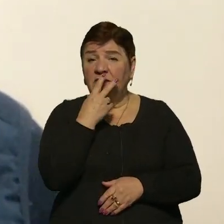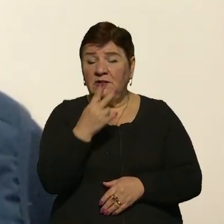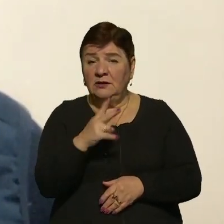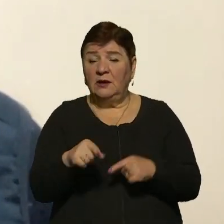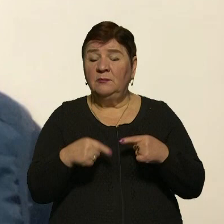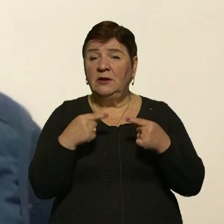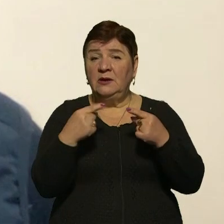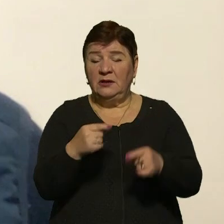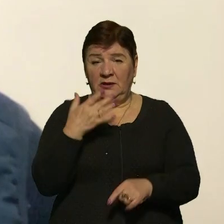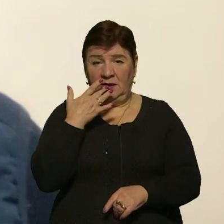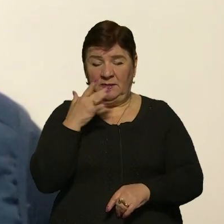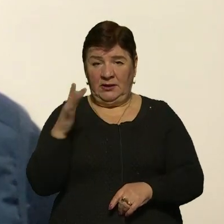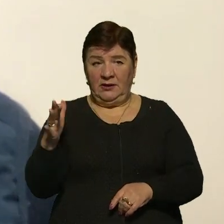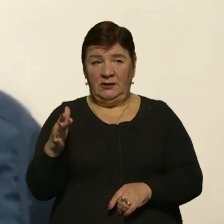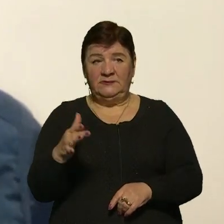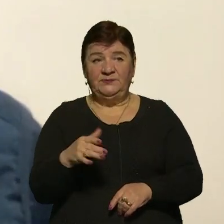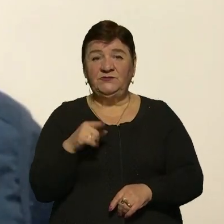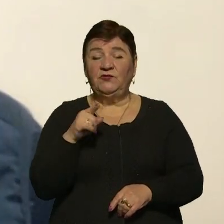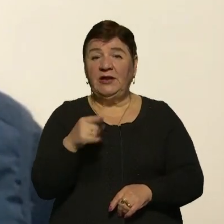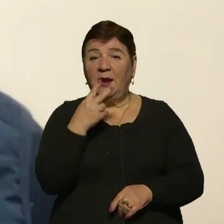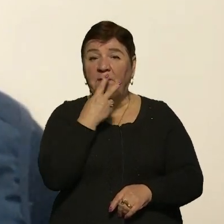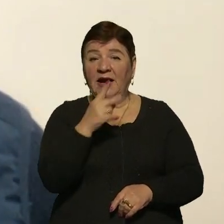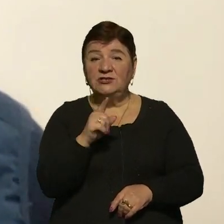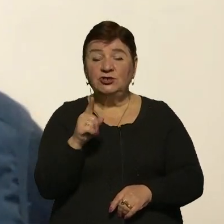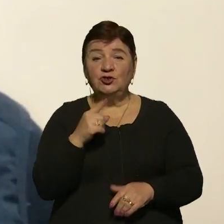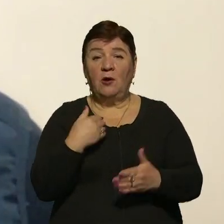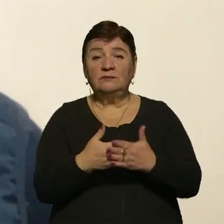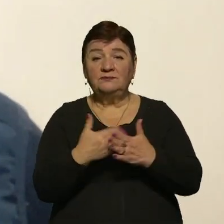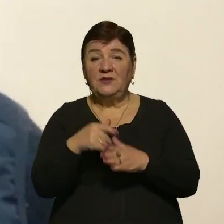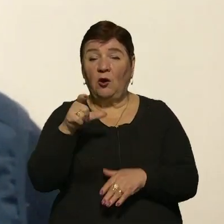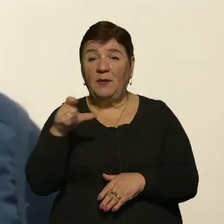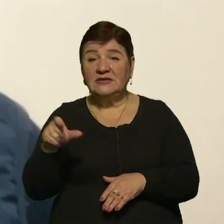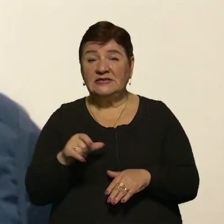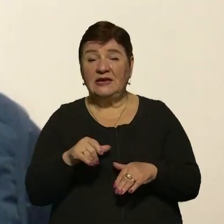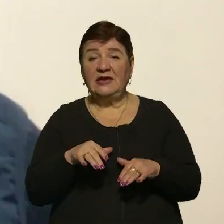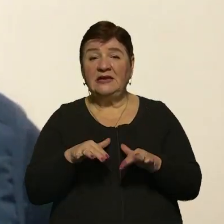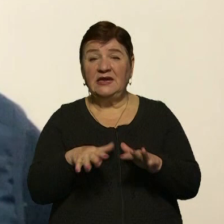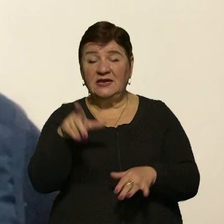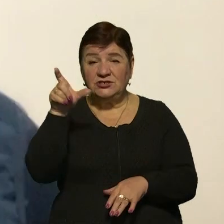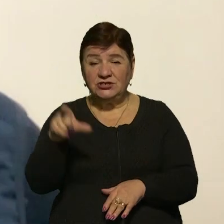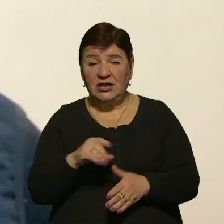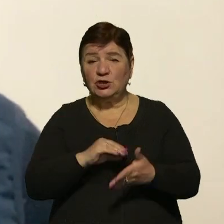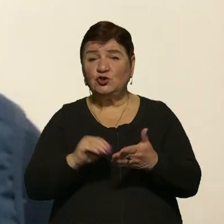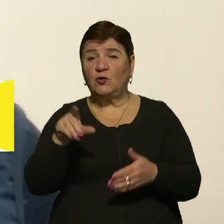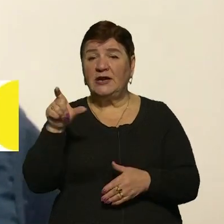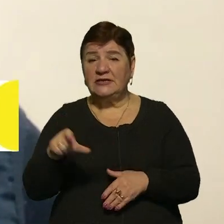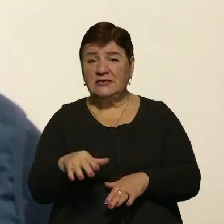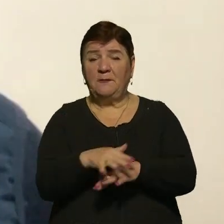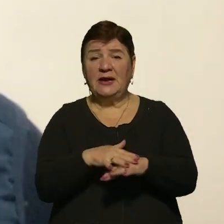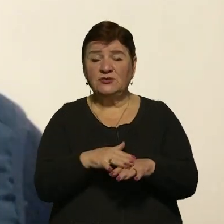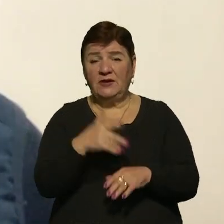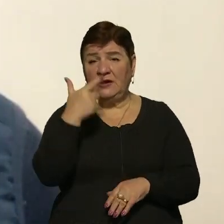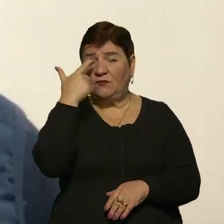перекинеться і на Сполучені Штати Америки. Вони, бачачи, що певні громадські діячі, певні журналісти, певні засу масу